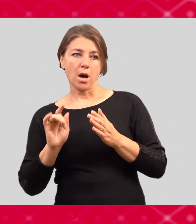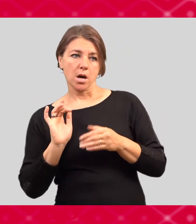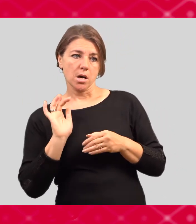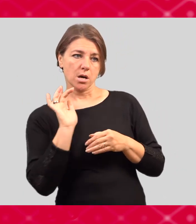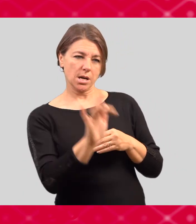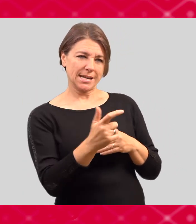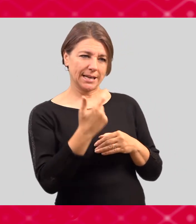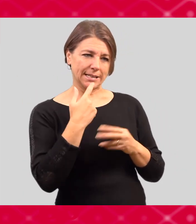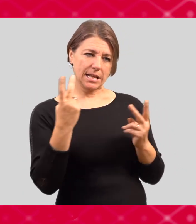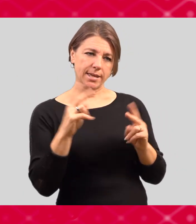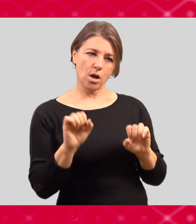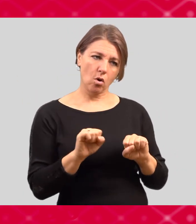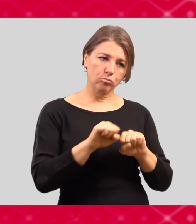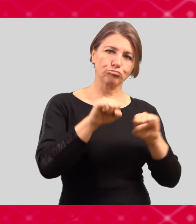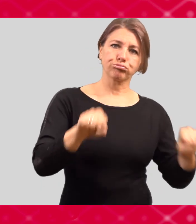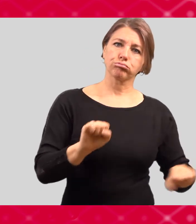úchylky.